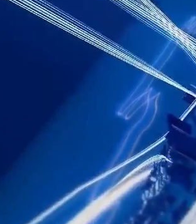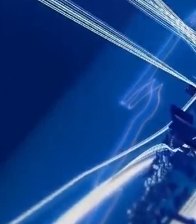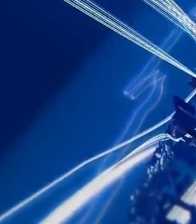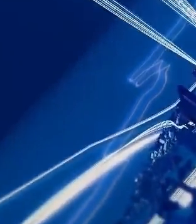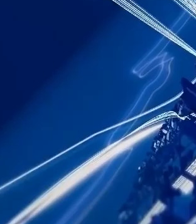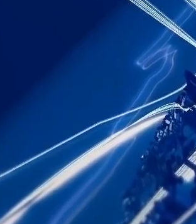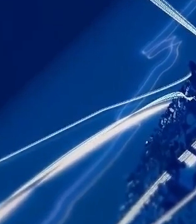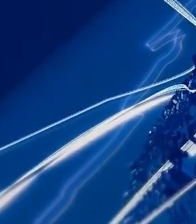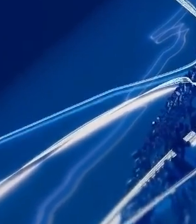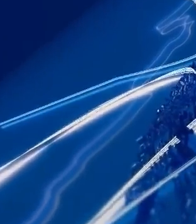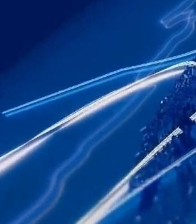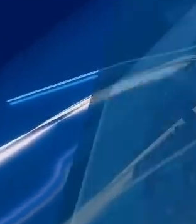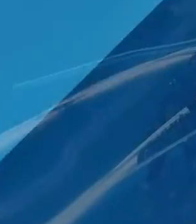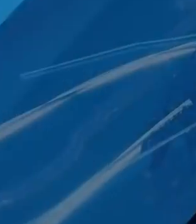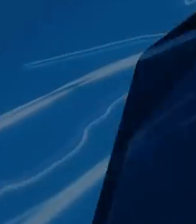Në Seite plëshimë. Në